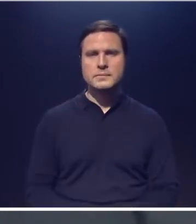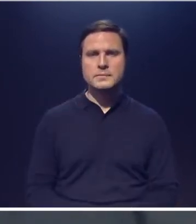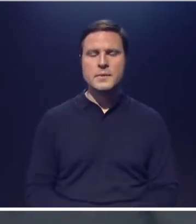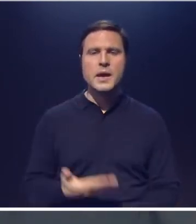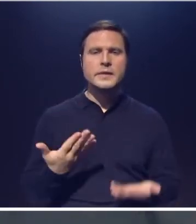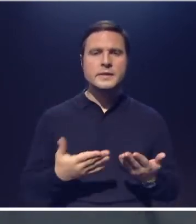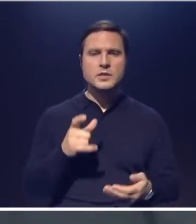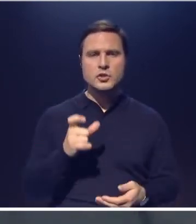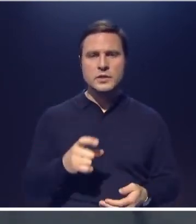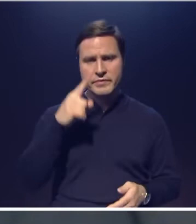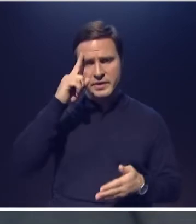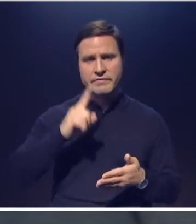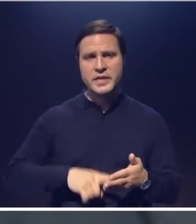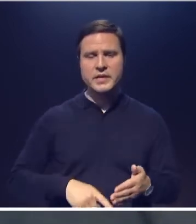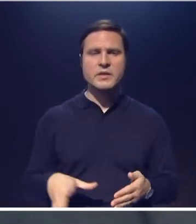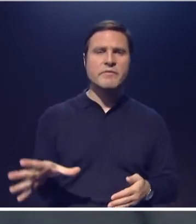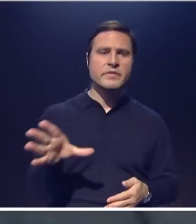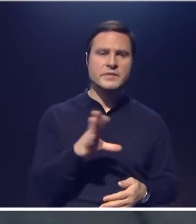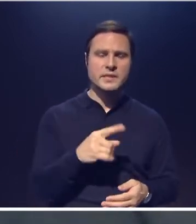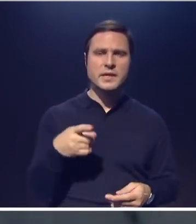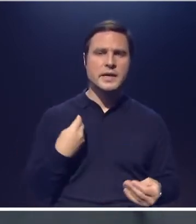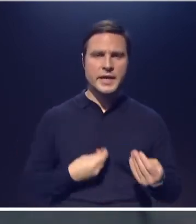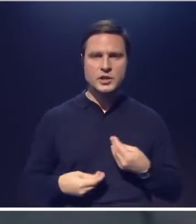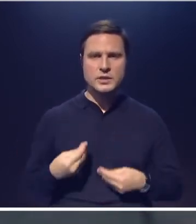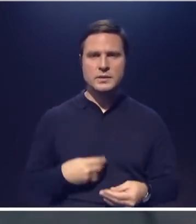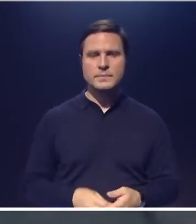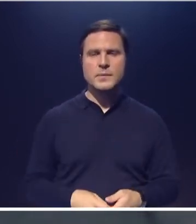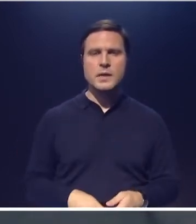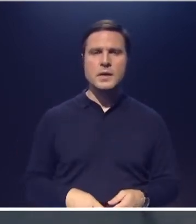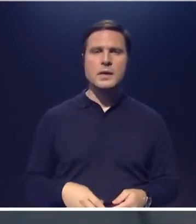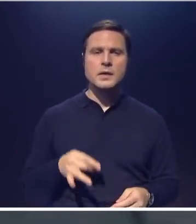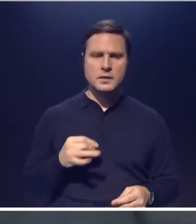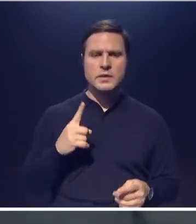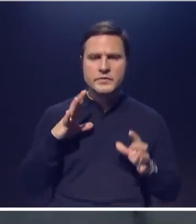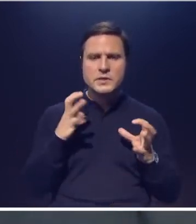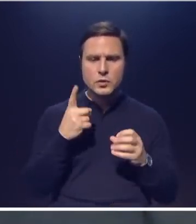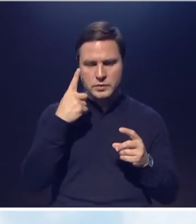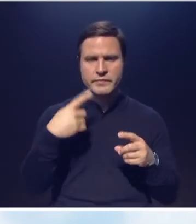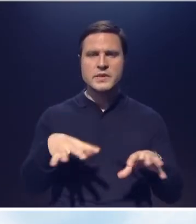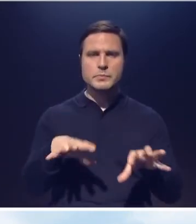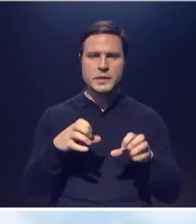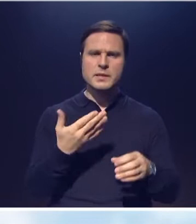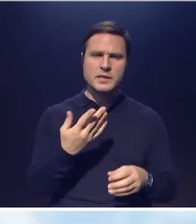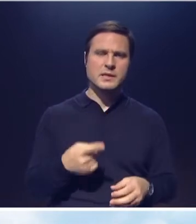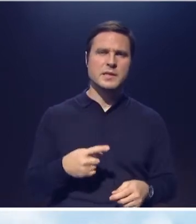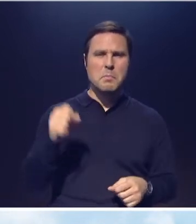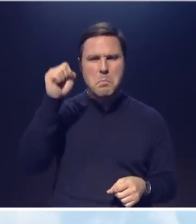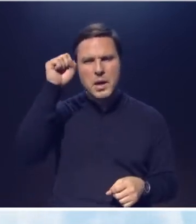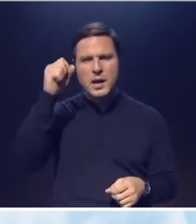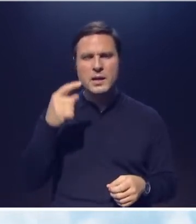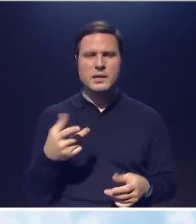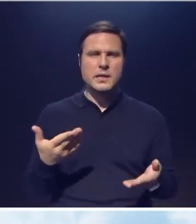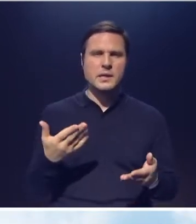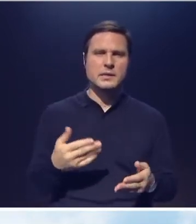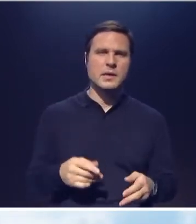Если человек верит вот во всех этих ряженых и всерьез воспринимает все их проклятия, какие-то